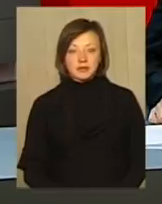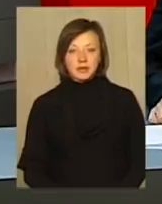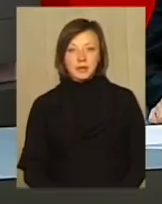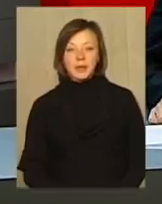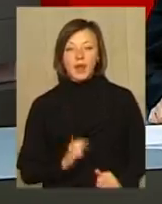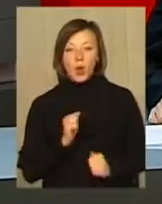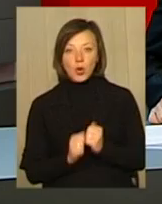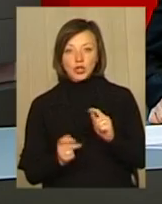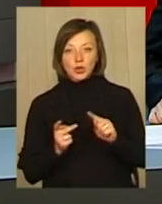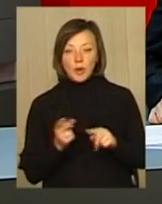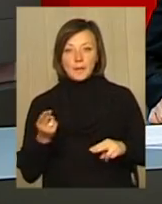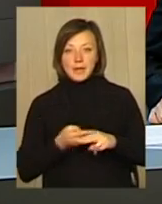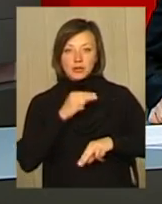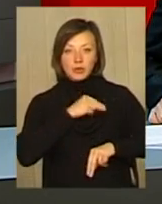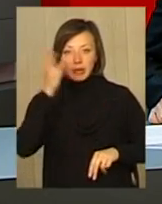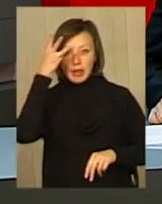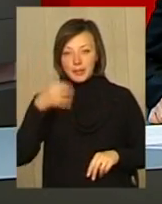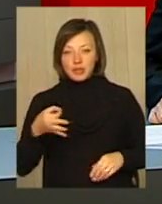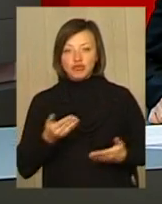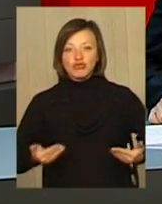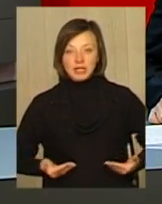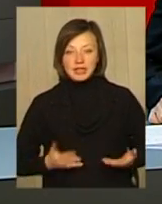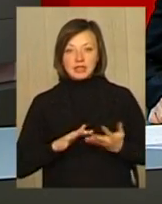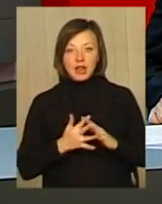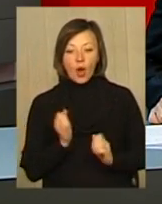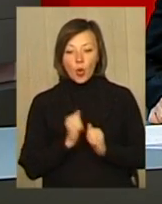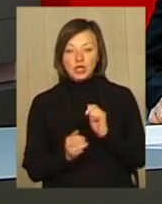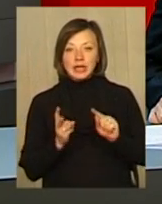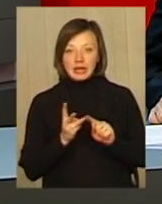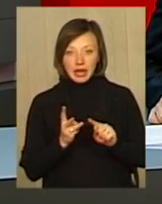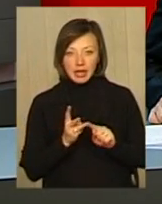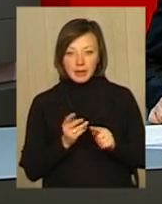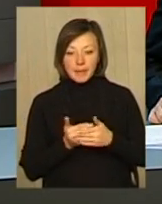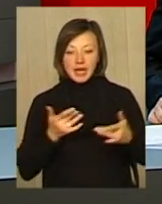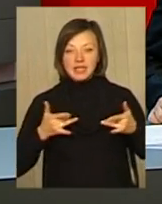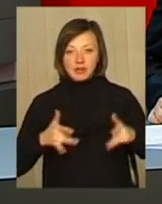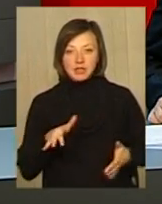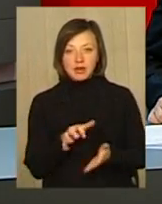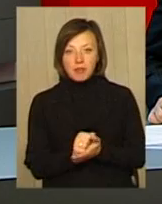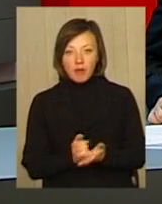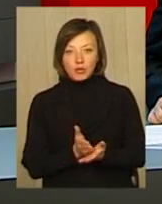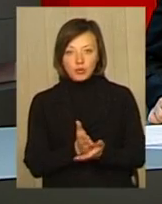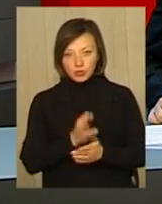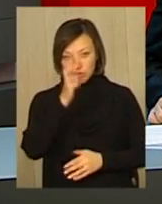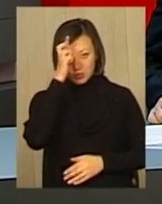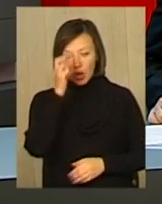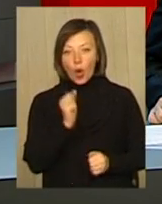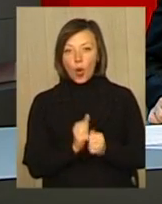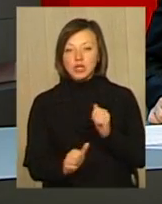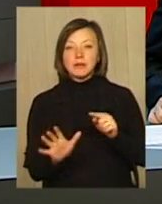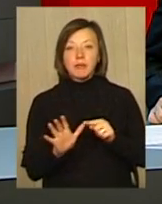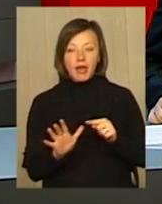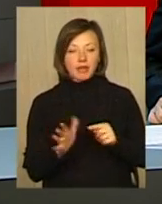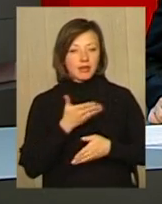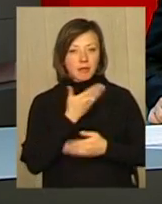Кожен другий безробітний на Хмельниччині – житель села. Кожен третій перед звільненням займав посаду службовця. Кожен п